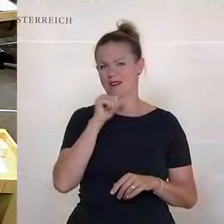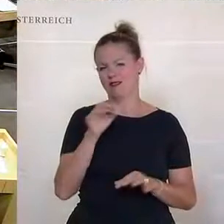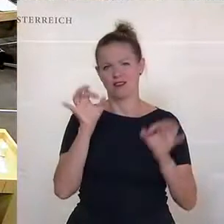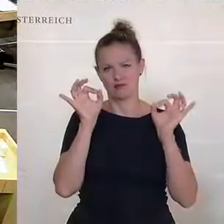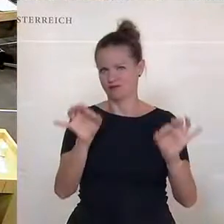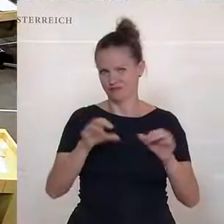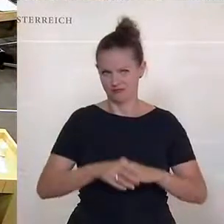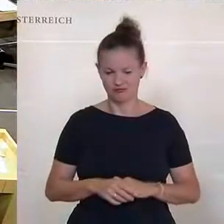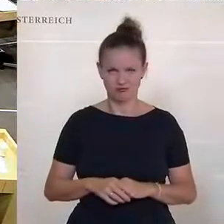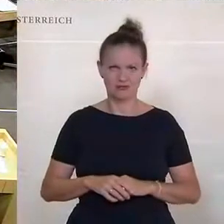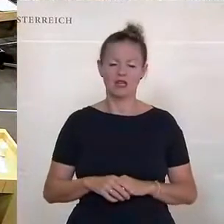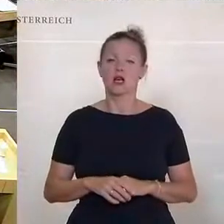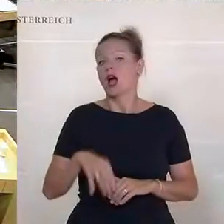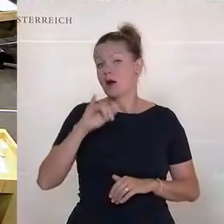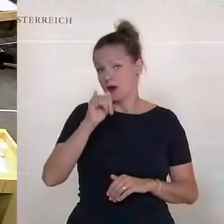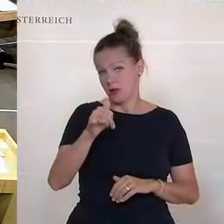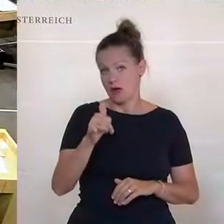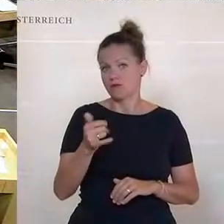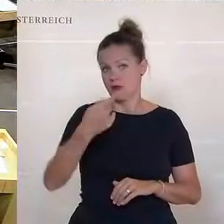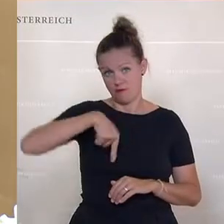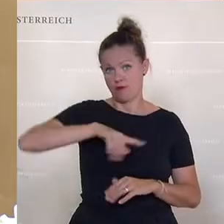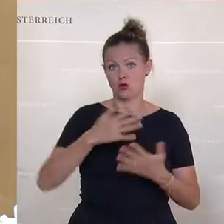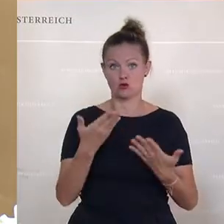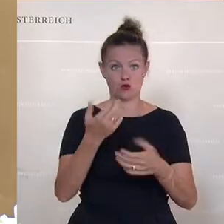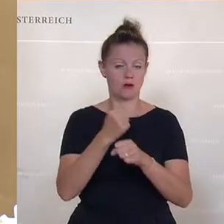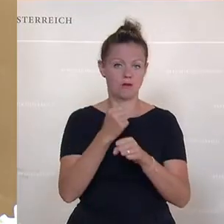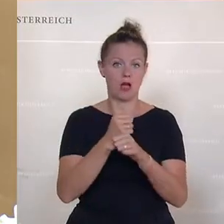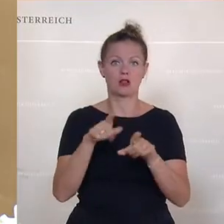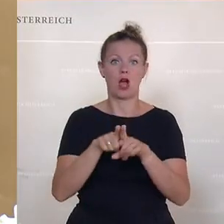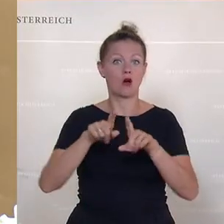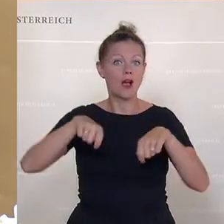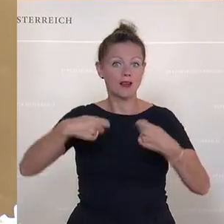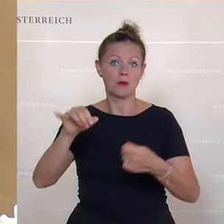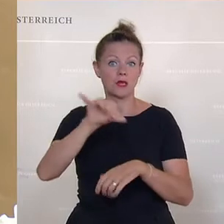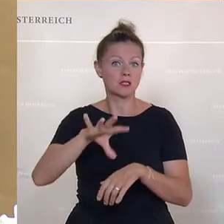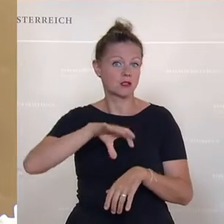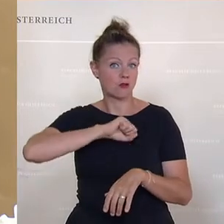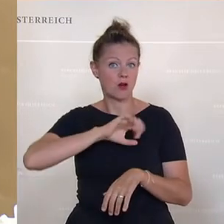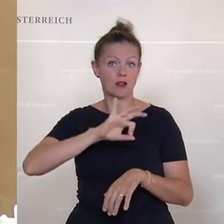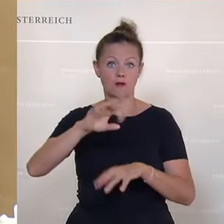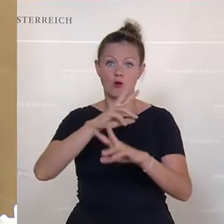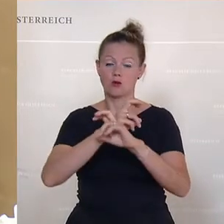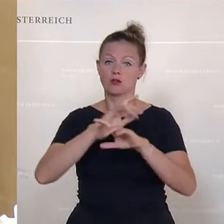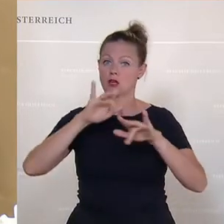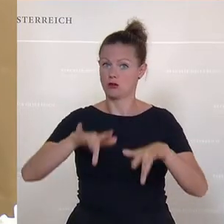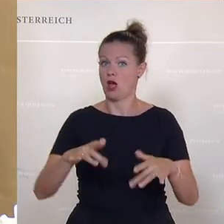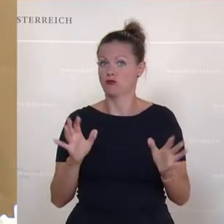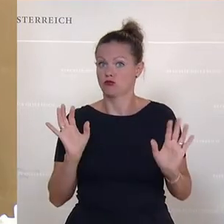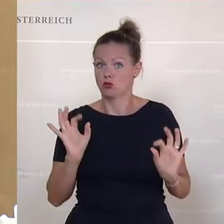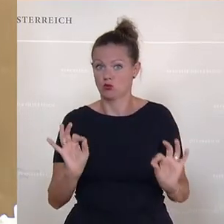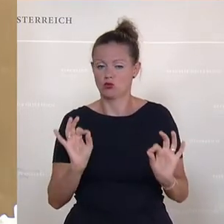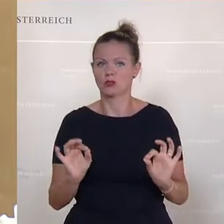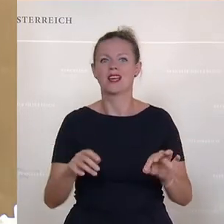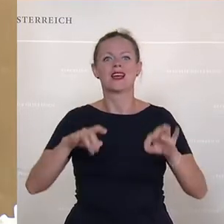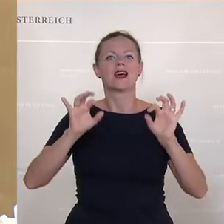sind. Aber ja, wir wollen das tun und vor allem, wenn es einen Zinsvorteil für Österreich bringt. Wir haben jetzt mit der entsprechenden